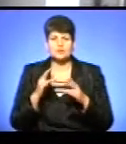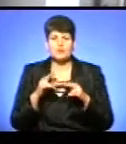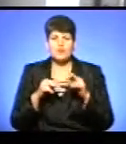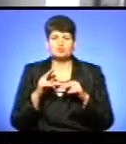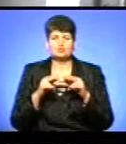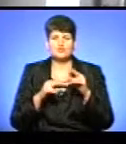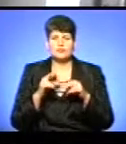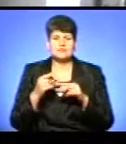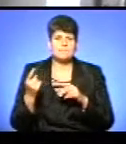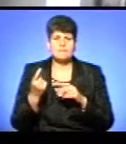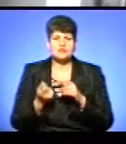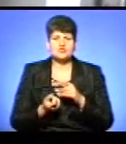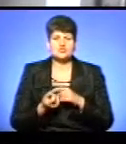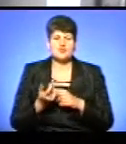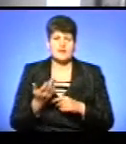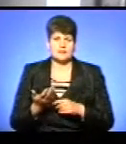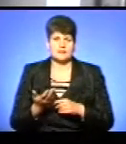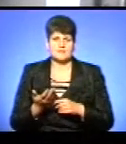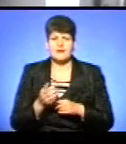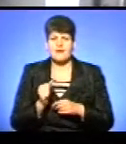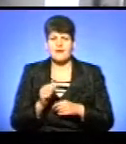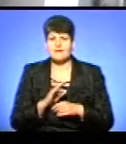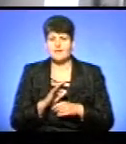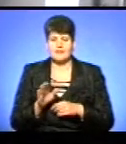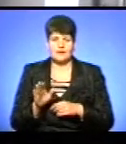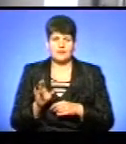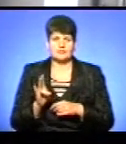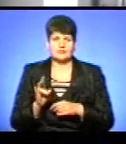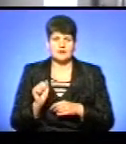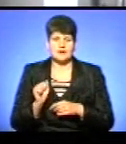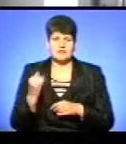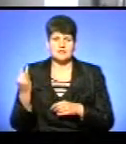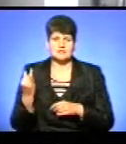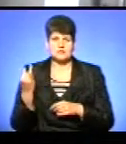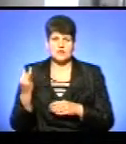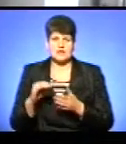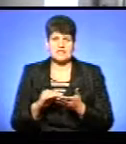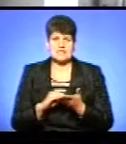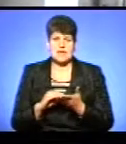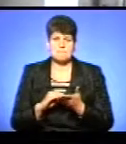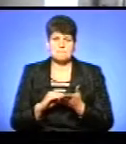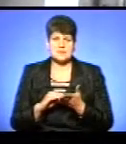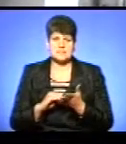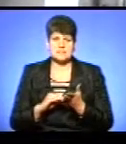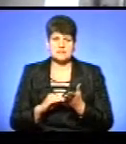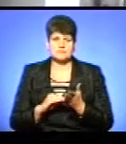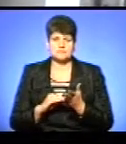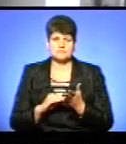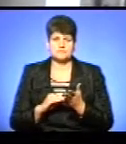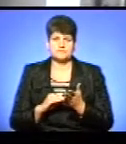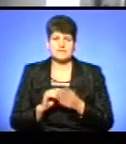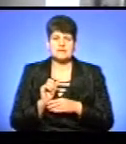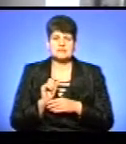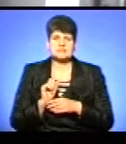на перших джерелах, а не на історії, написаній за